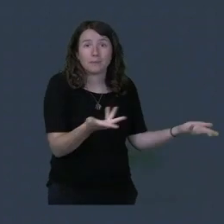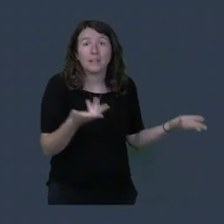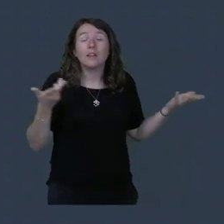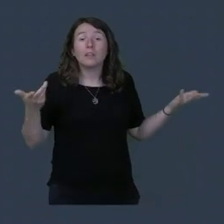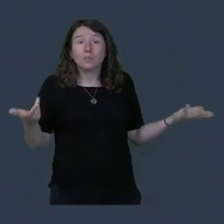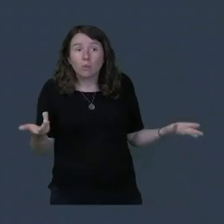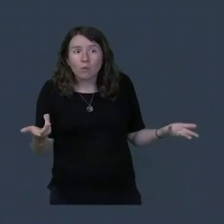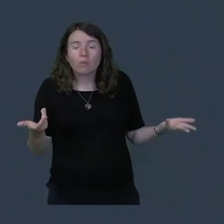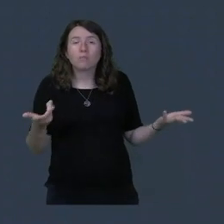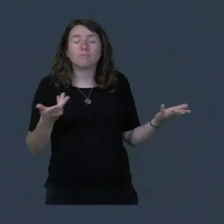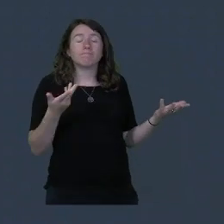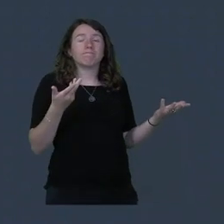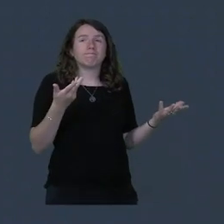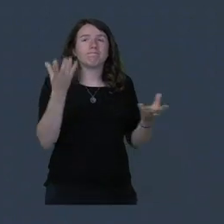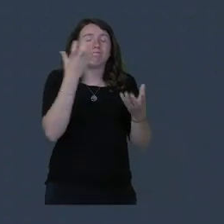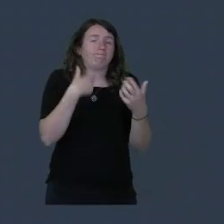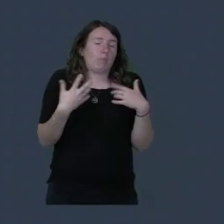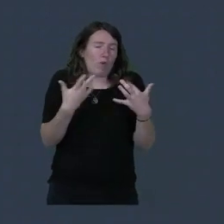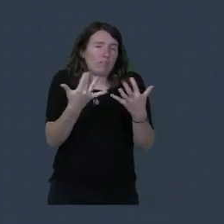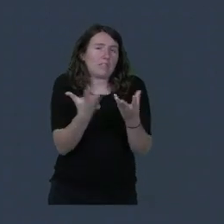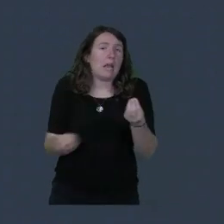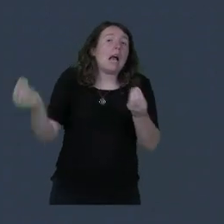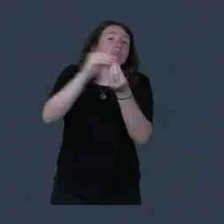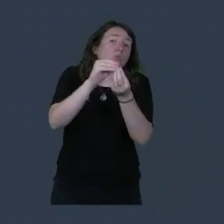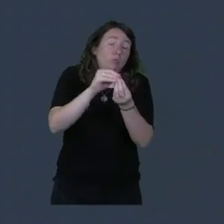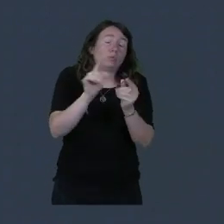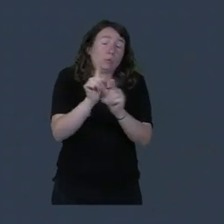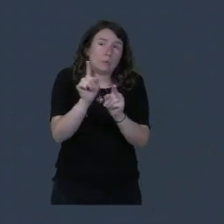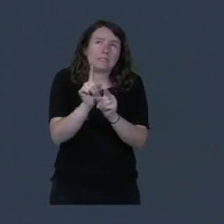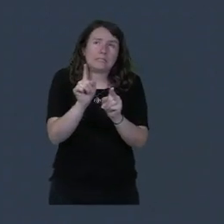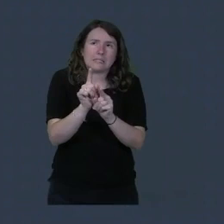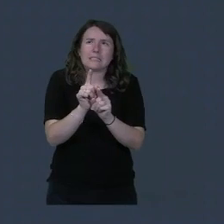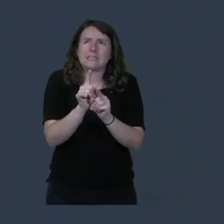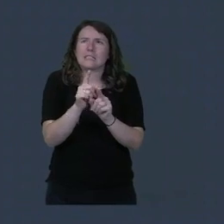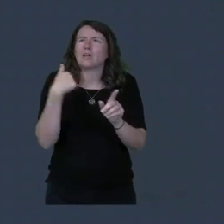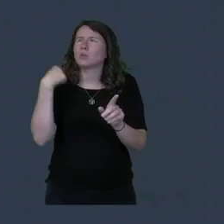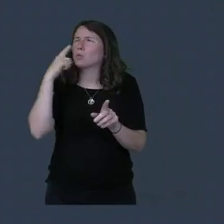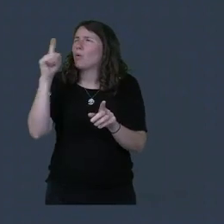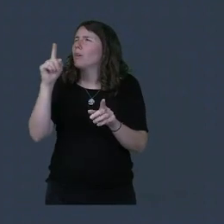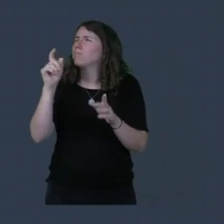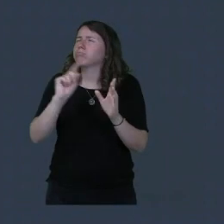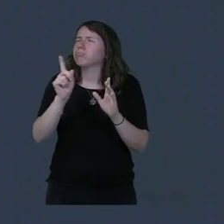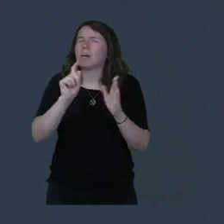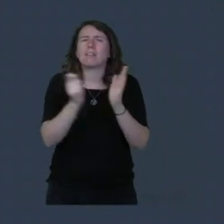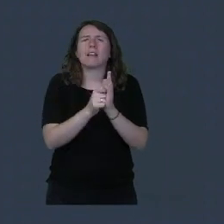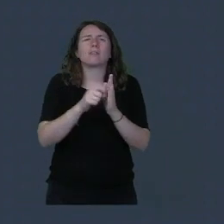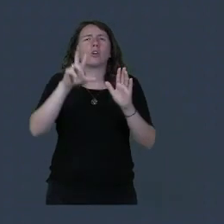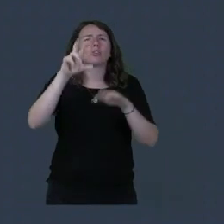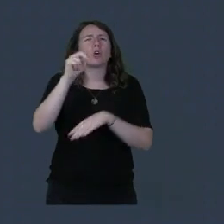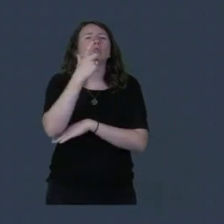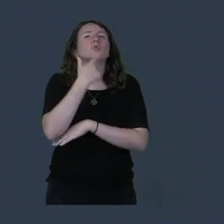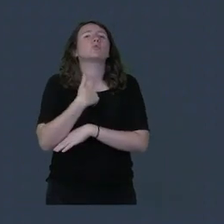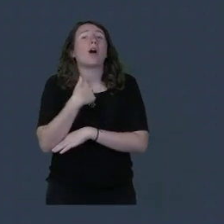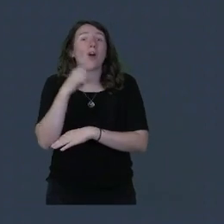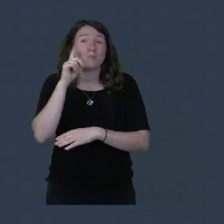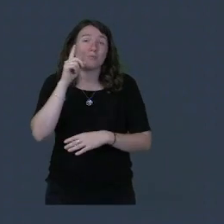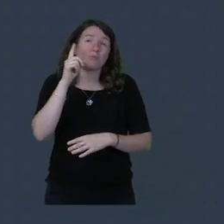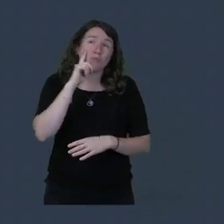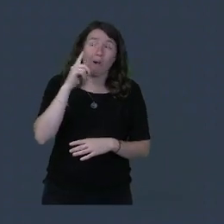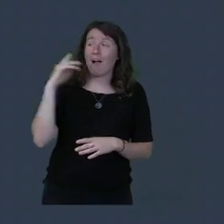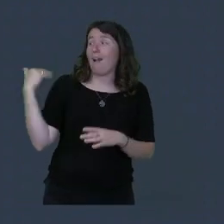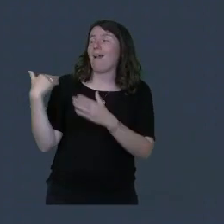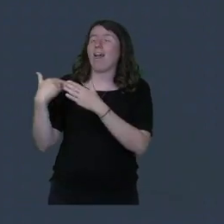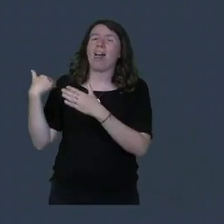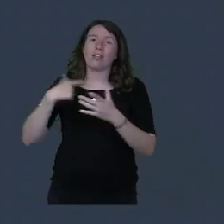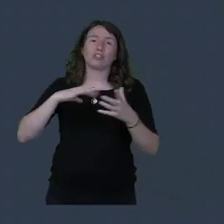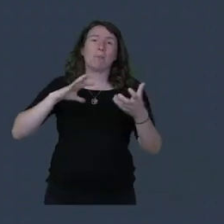Et puis en plus, à rajouter à cela, alors il y a eu, ce n'était pas jusqu'au 30 juin, il y eu un décalage de quelques jours parce qu'il y a eu un bug sur les derniers